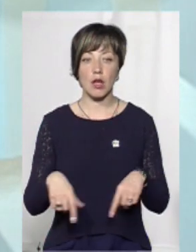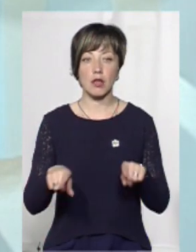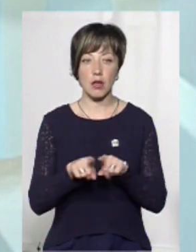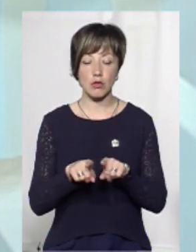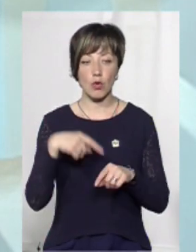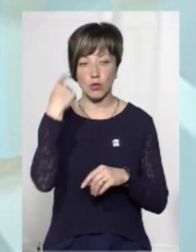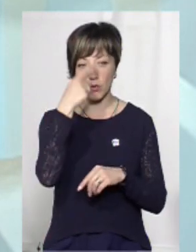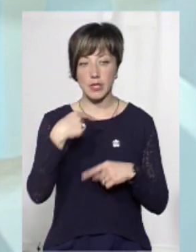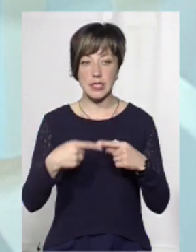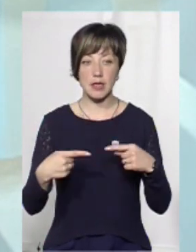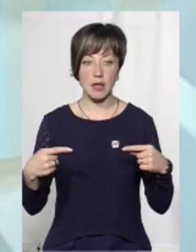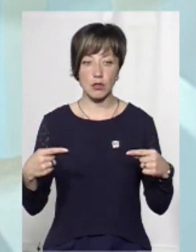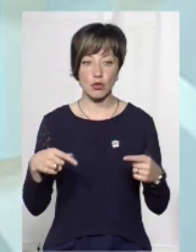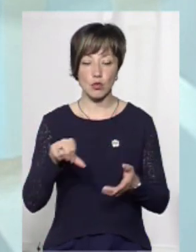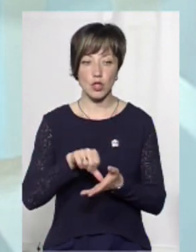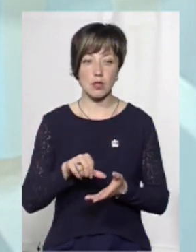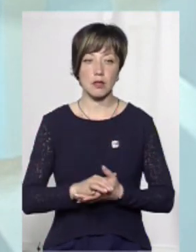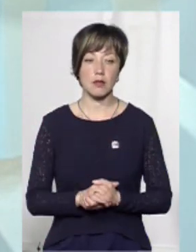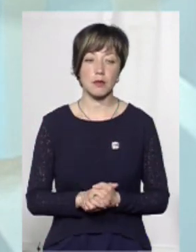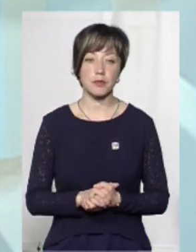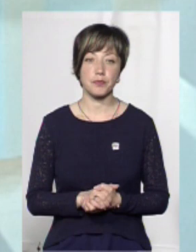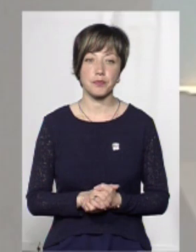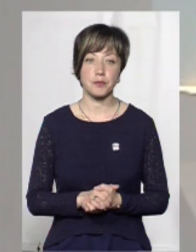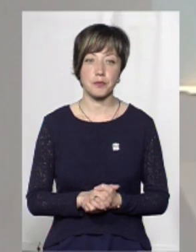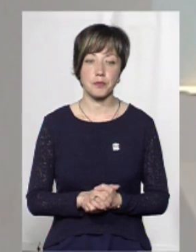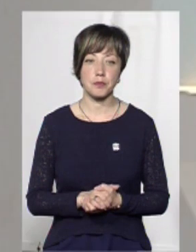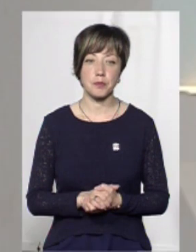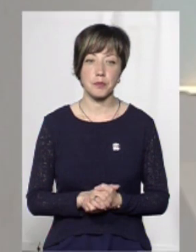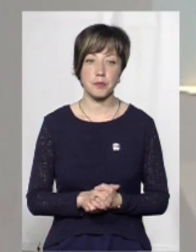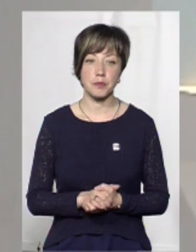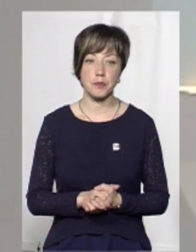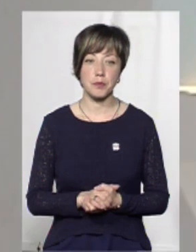також особисті речі даних учасників. Добре, дякую.